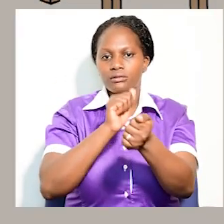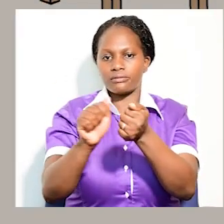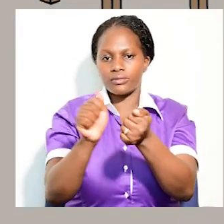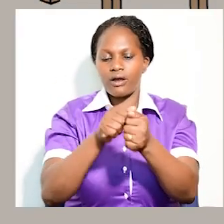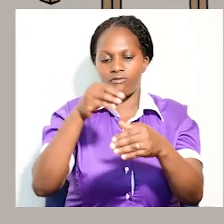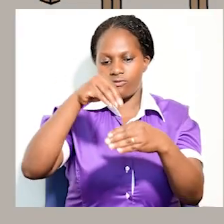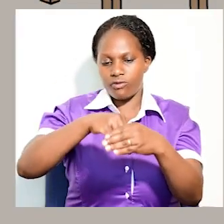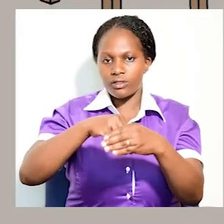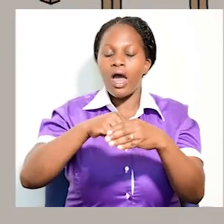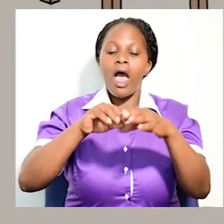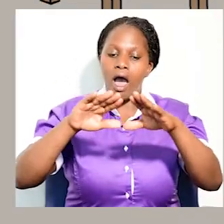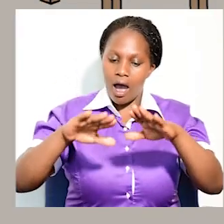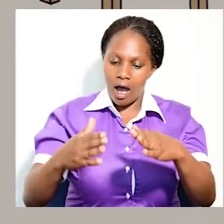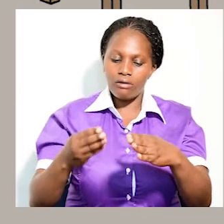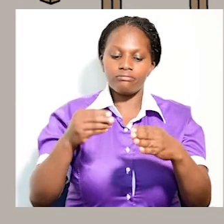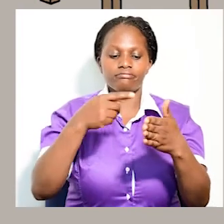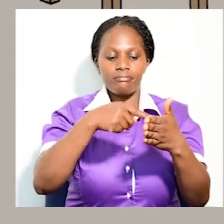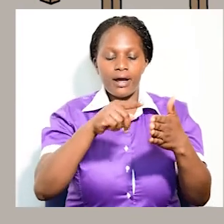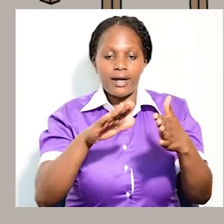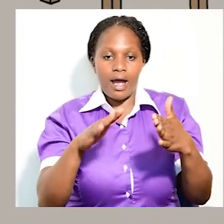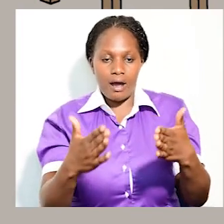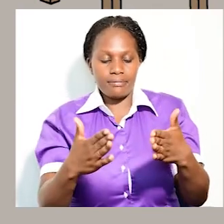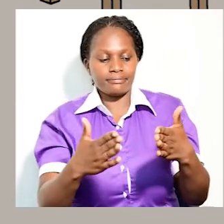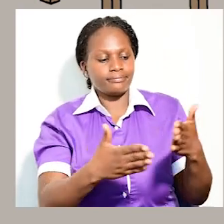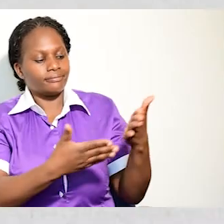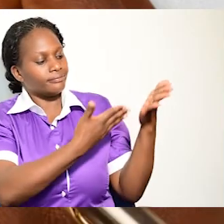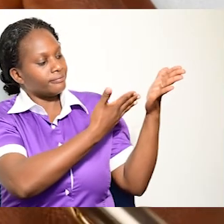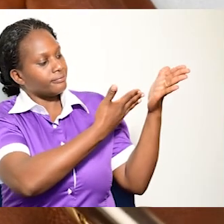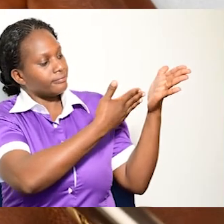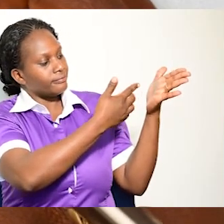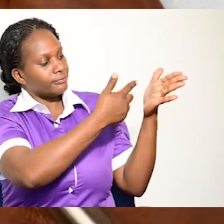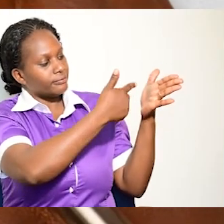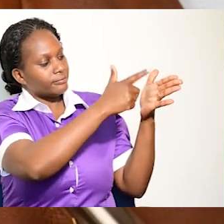yako. Hivi ndivyo utaweka alama kwenye karatasi ya kupigia kura.